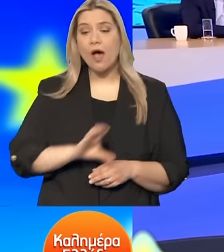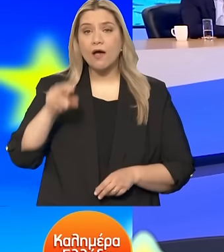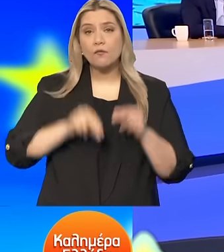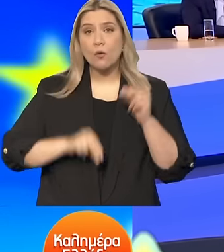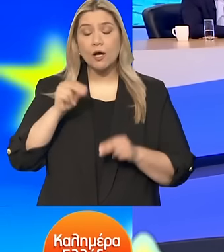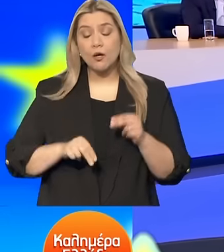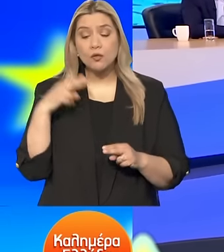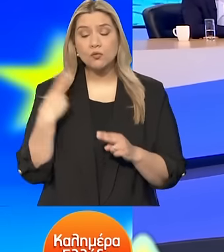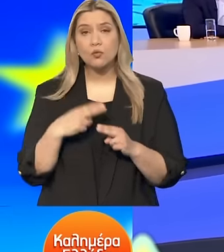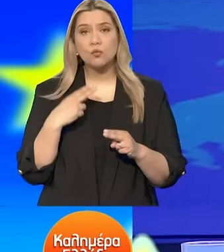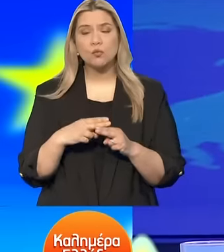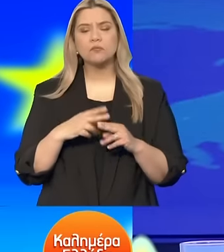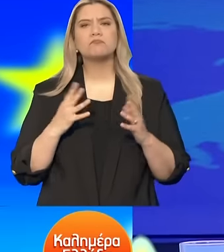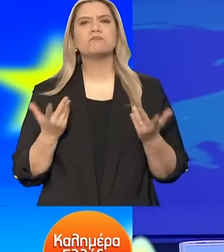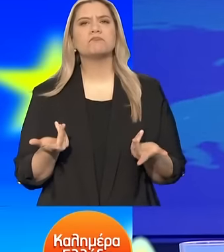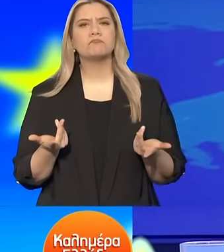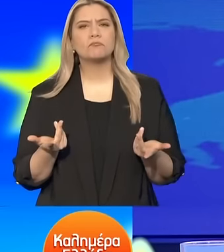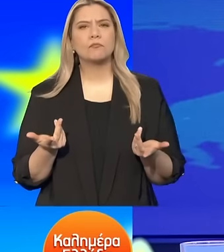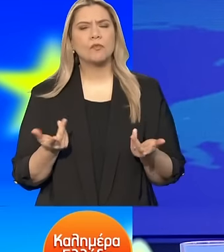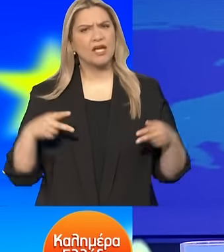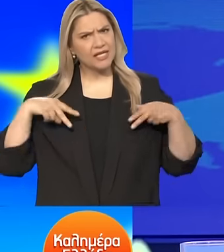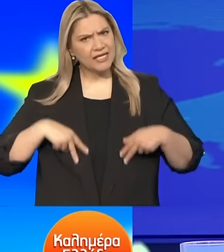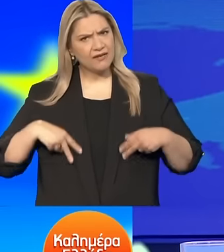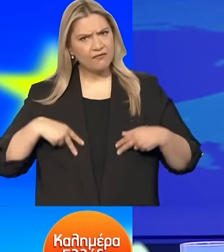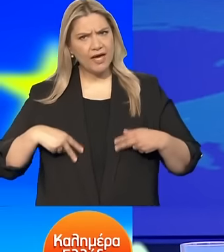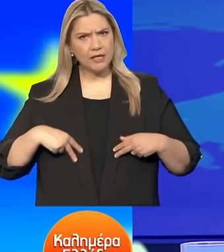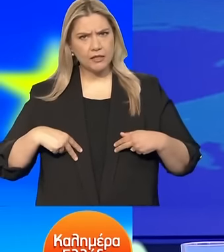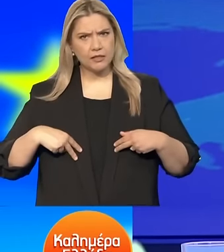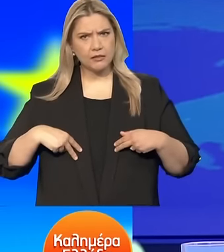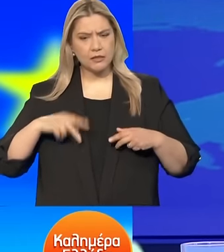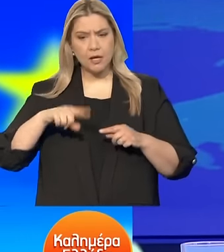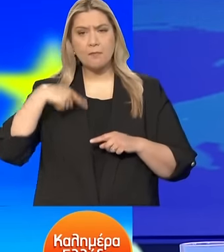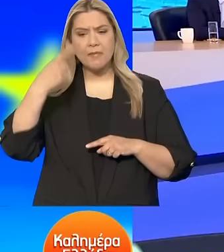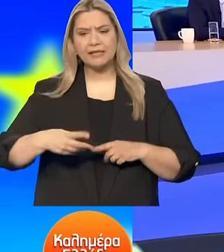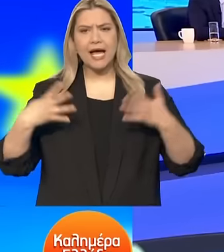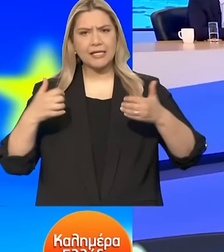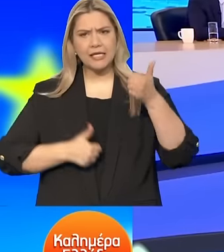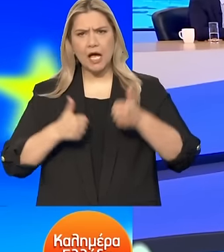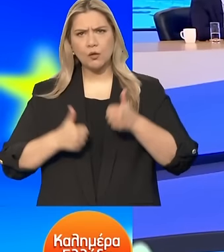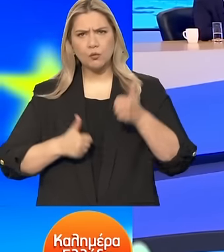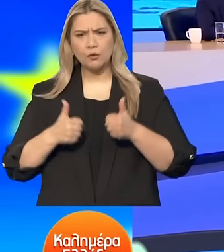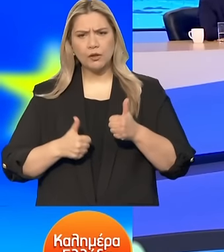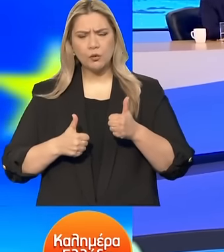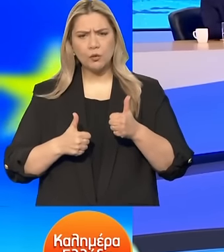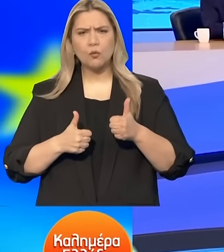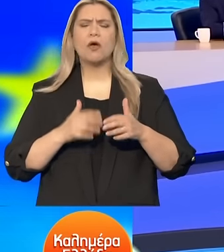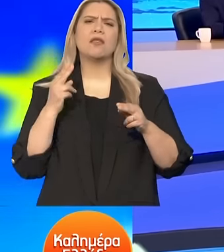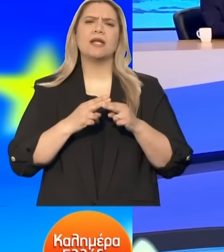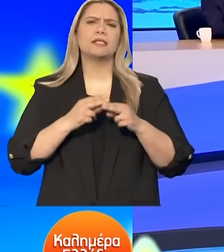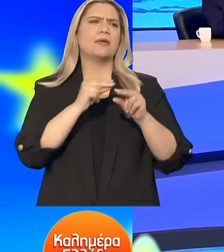Δεν κρίνεται όμως η κυβέρνηση που θα έχουμε μετά τις 9 Ιουνίου. Με οποιοδήποτε αποτέλεσμα,